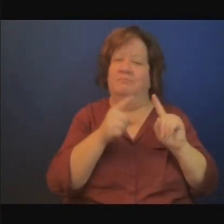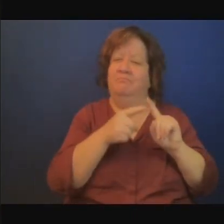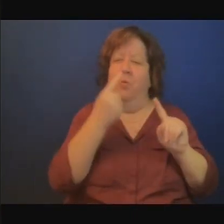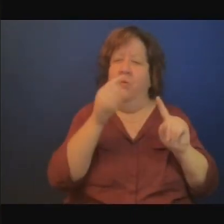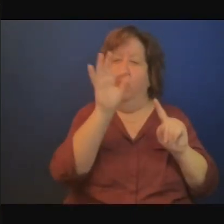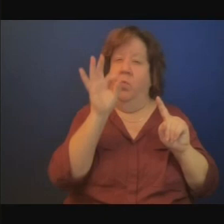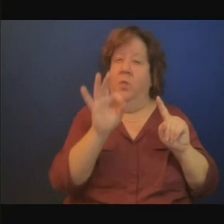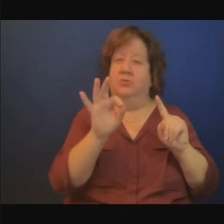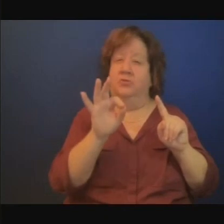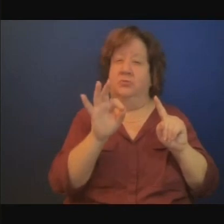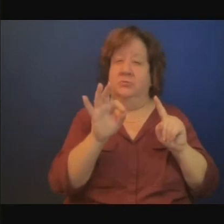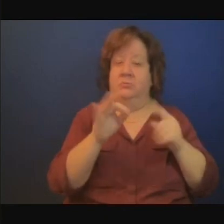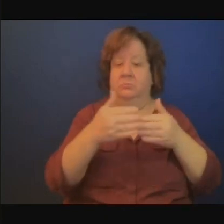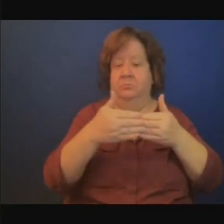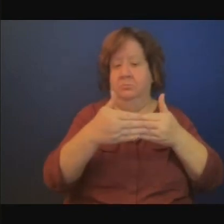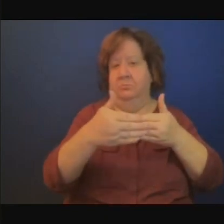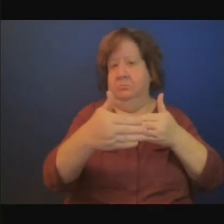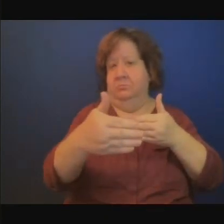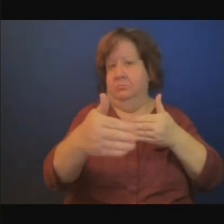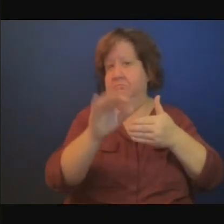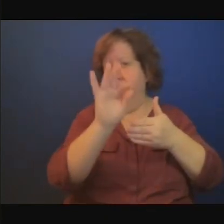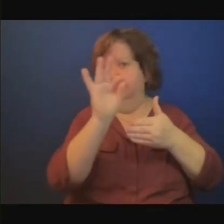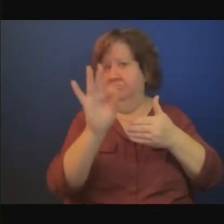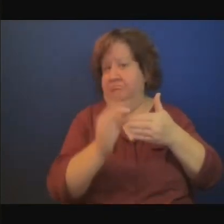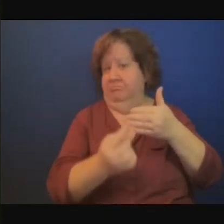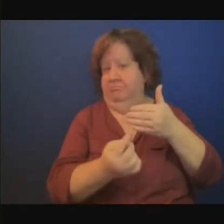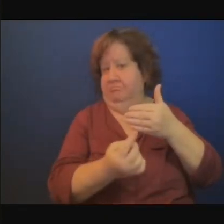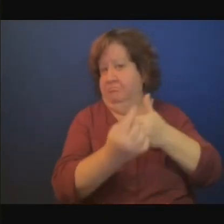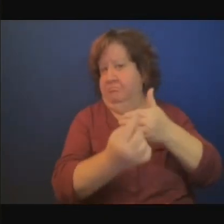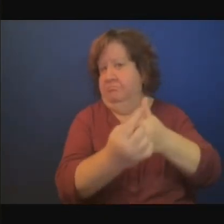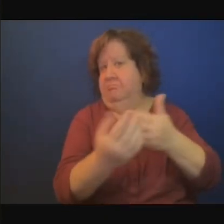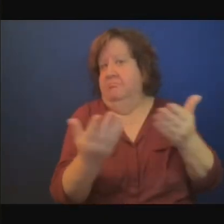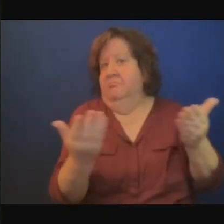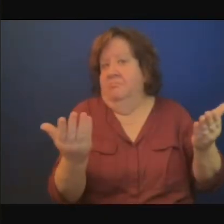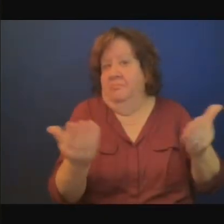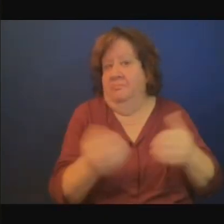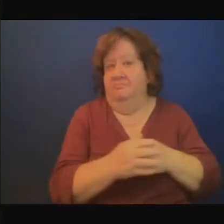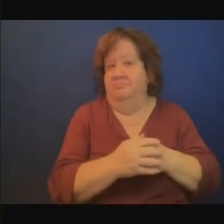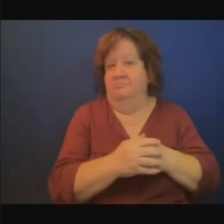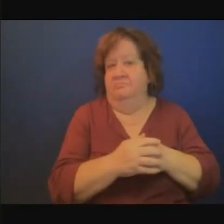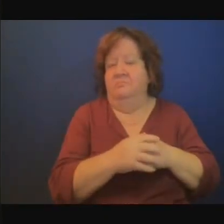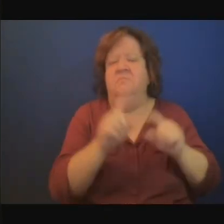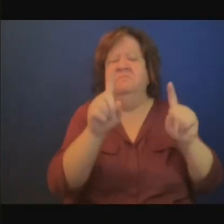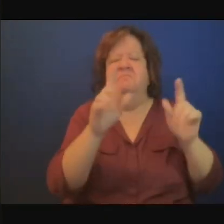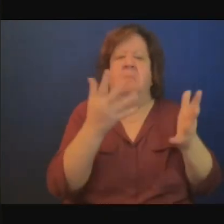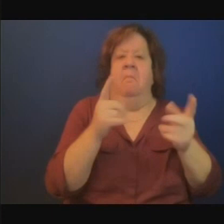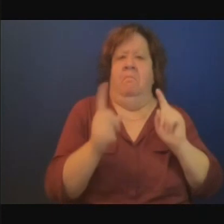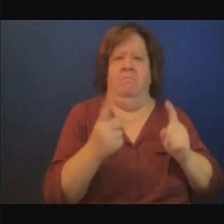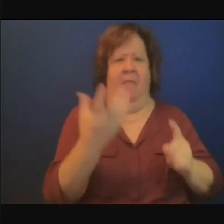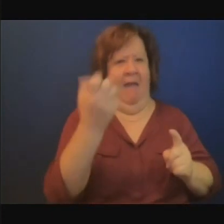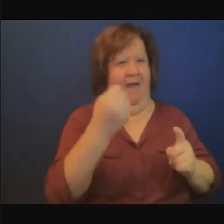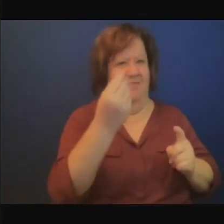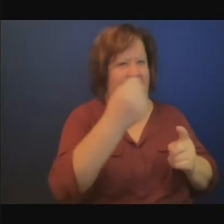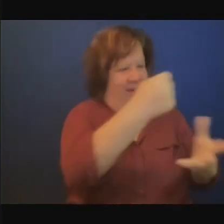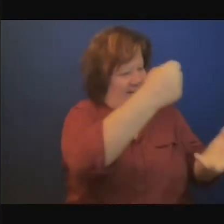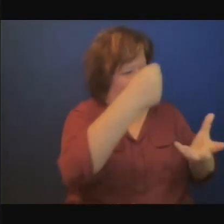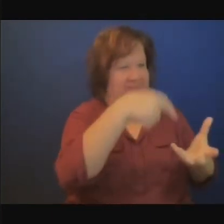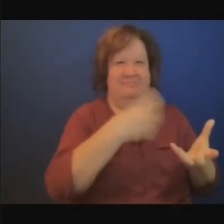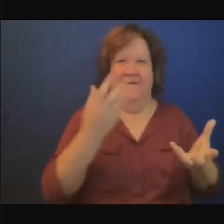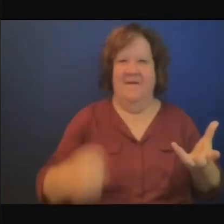imaginons admettons que les fonds soient disponibles comment est-ce qu'ils seront consommés ces fonds dépensés ces fonds s'il n a pas des actions claires